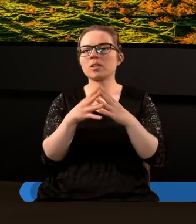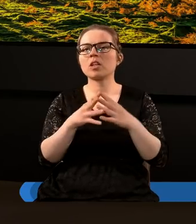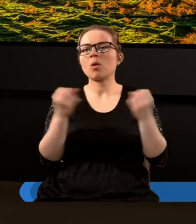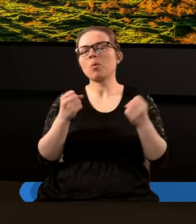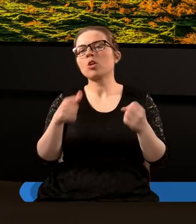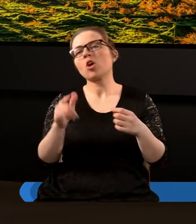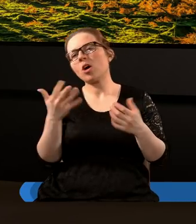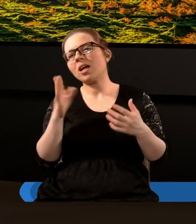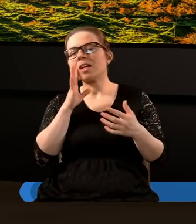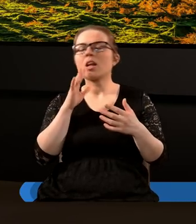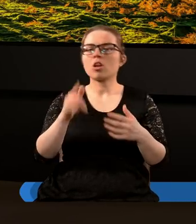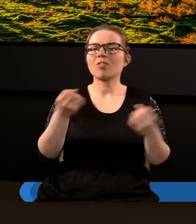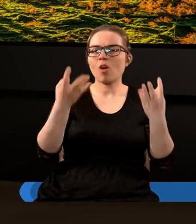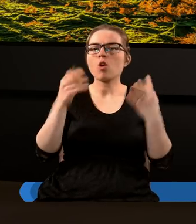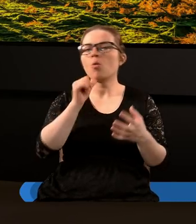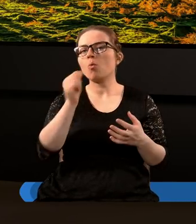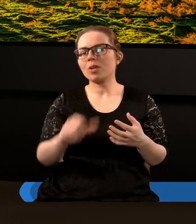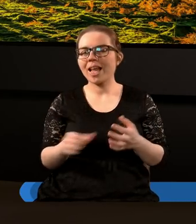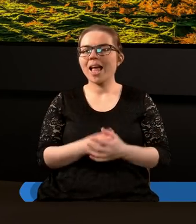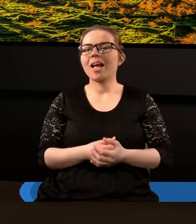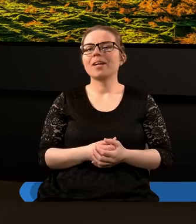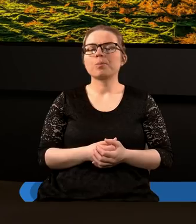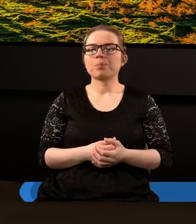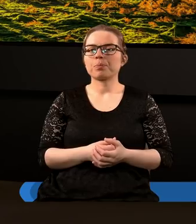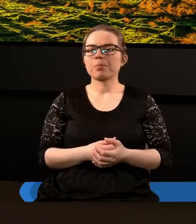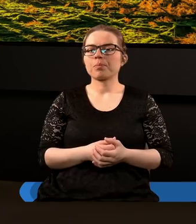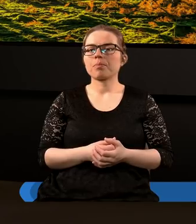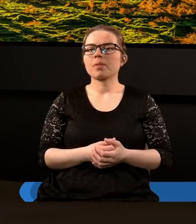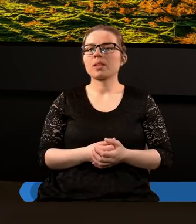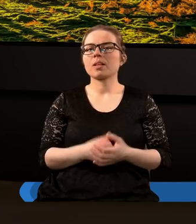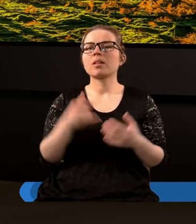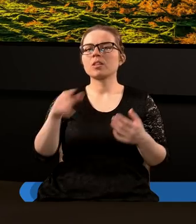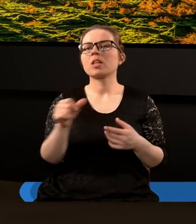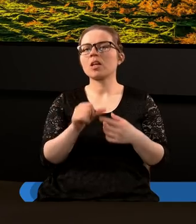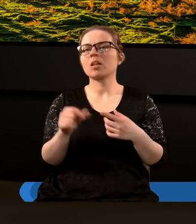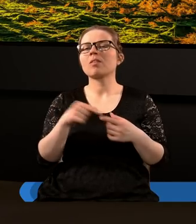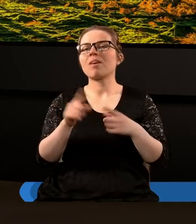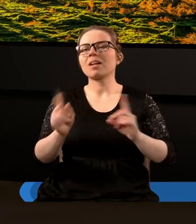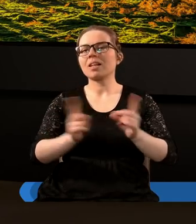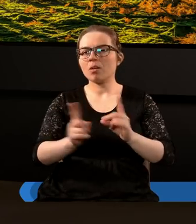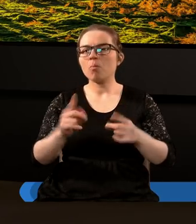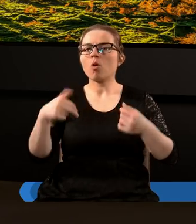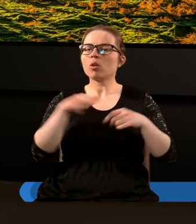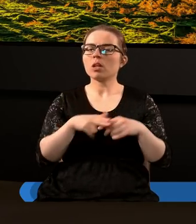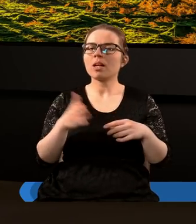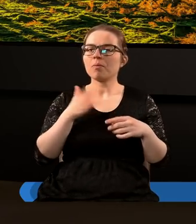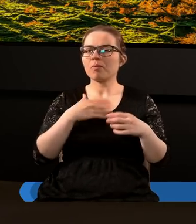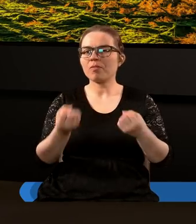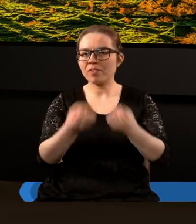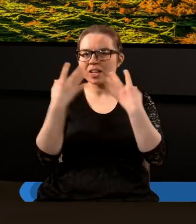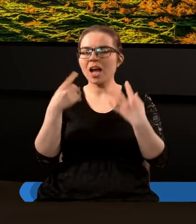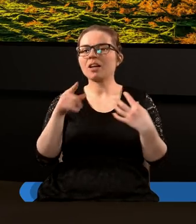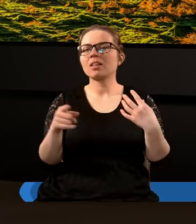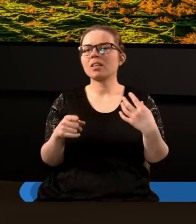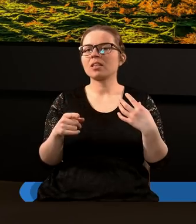mocy które jednak tworzą unię tak jak myśmy czytali trochę wcześniej tak i to jest pewien ten symbol który nam jakby wyjaśnia